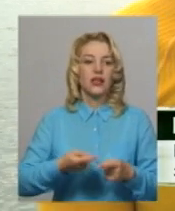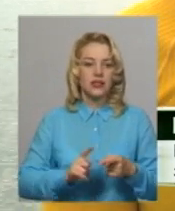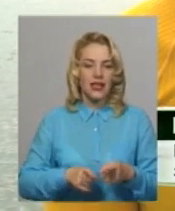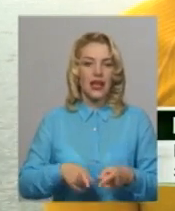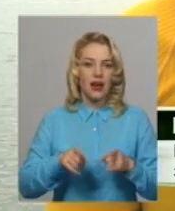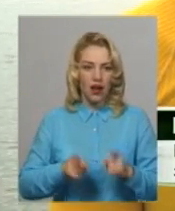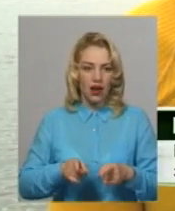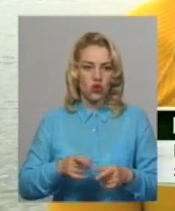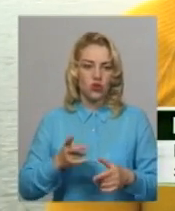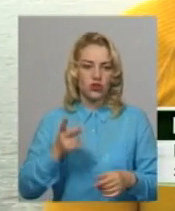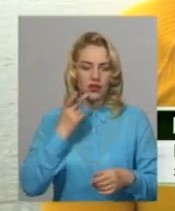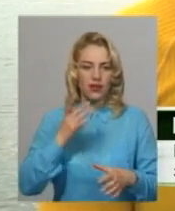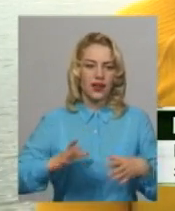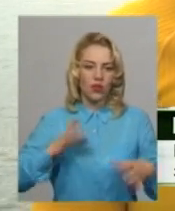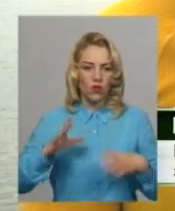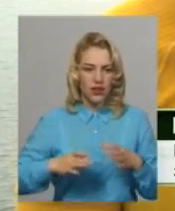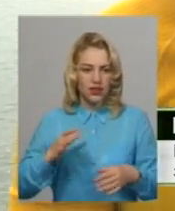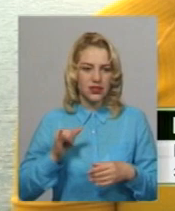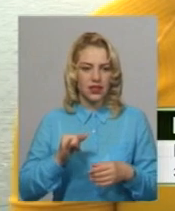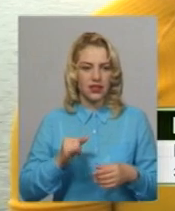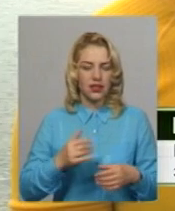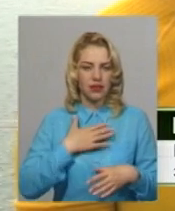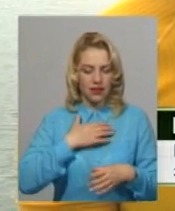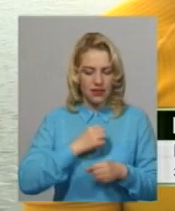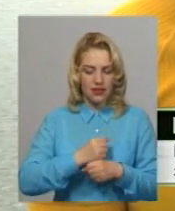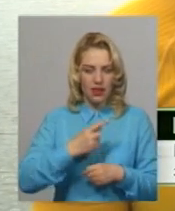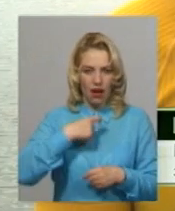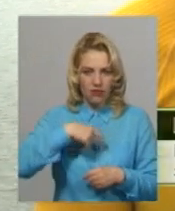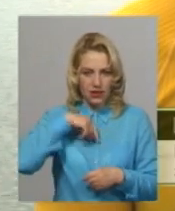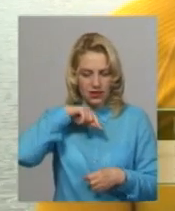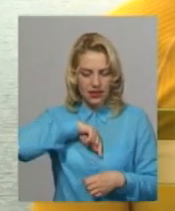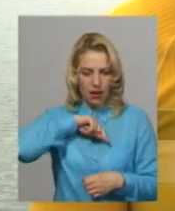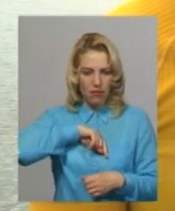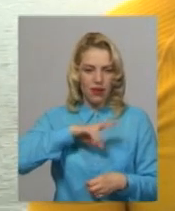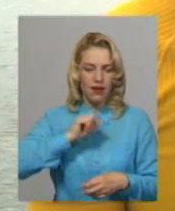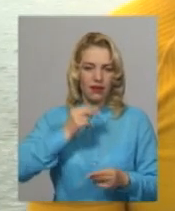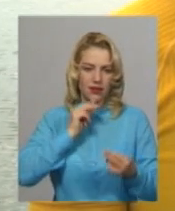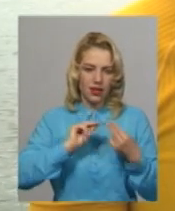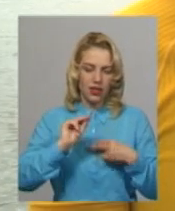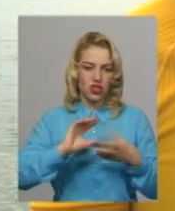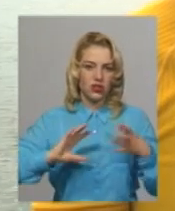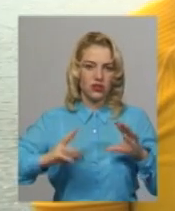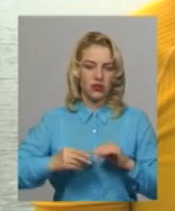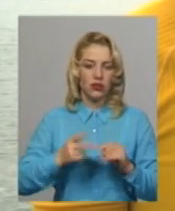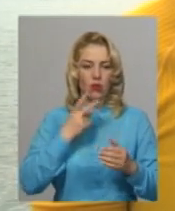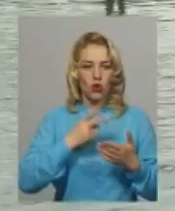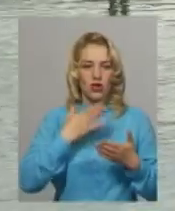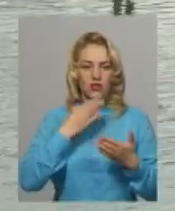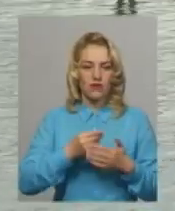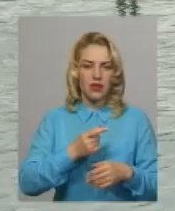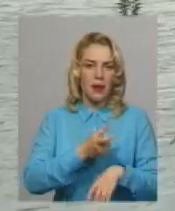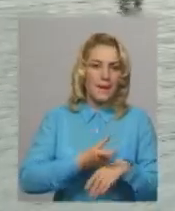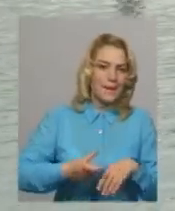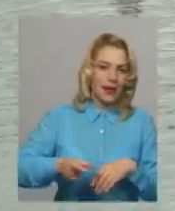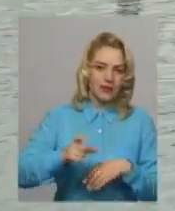і настроювати себе на кращий результат, головне показати свій максимум.